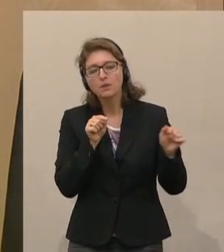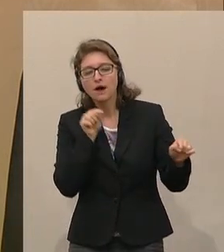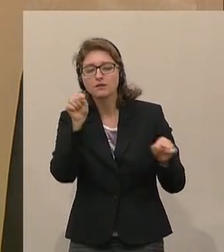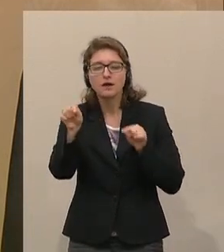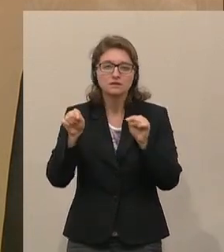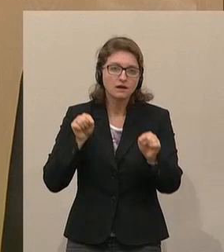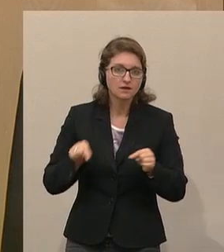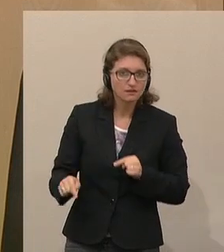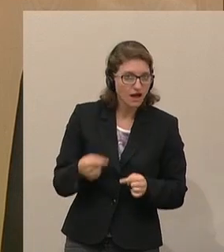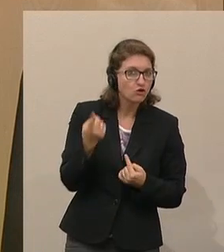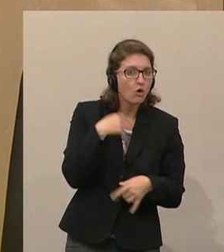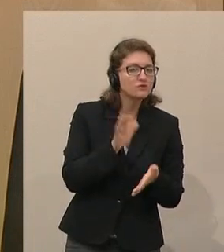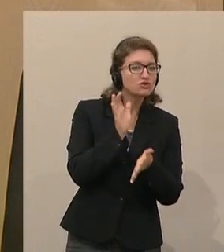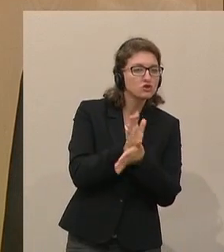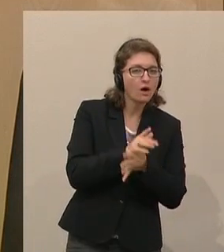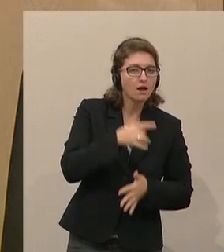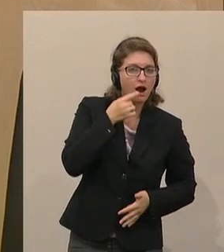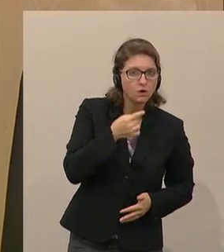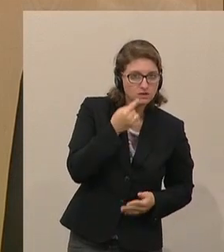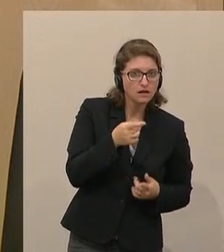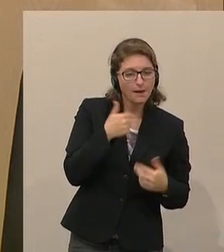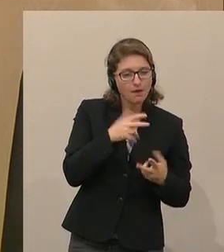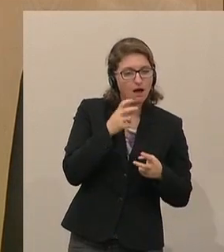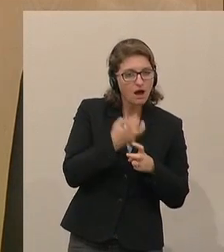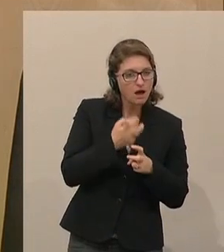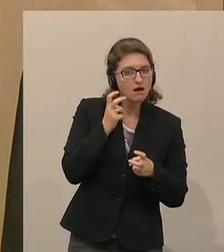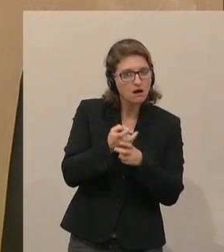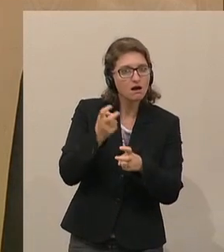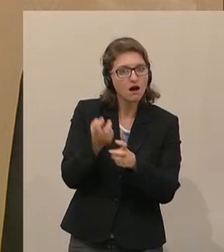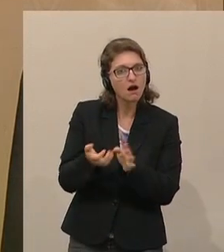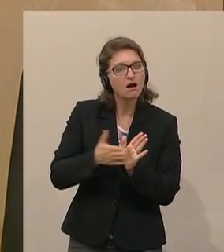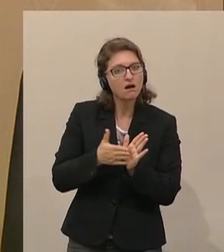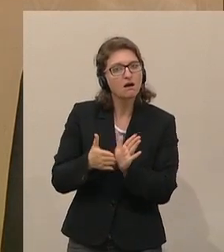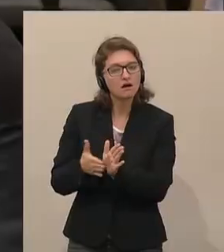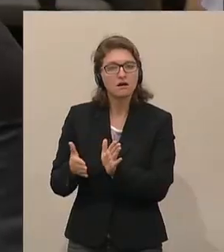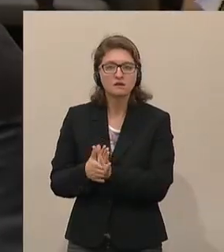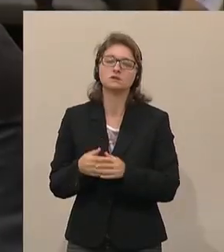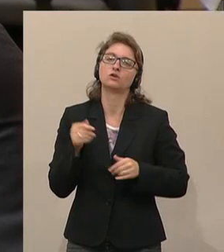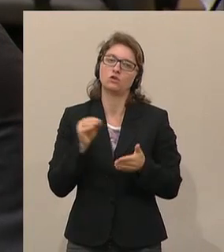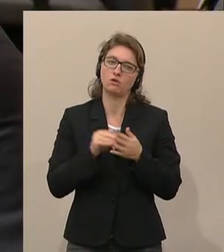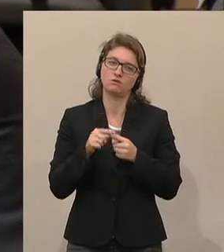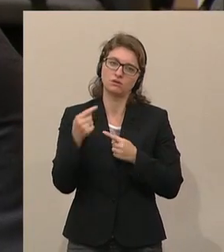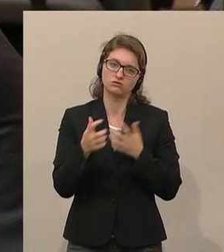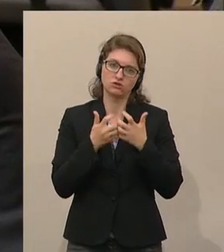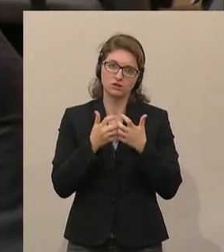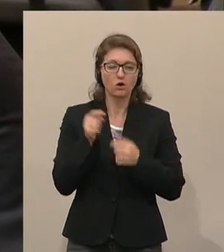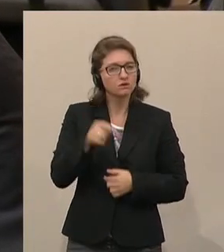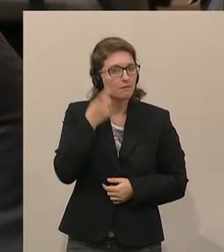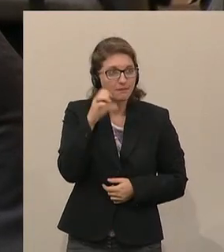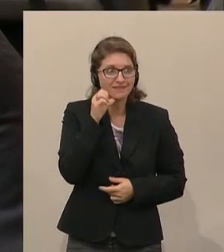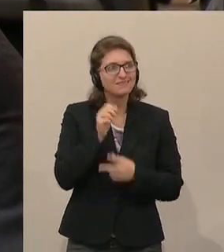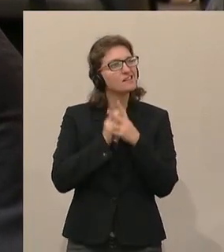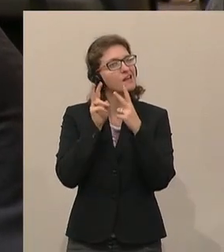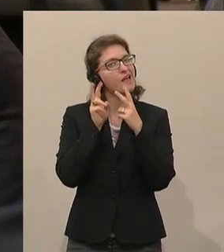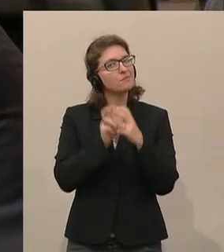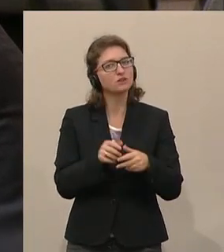Zeugen erhärtet haben, das ist die weitere Geschichte. Und da reden wir nicht von Ermittlungsdruck, da reden wir